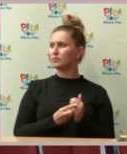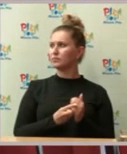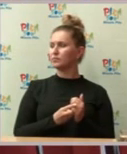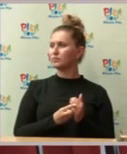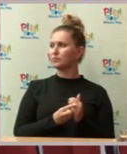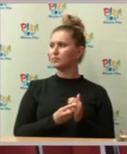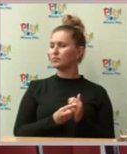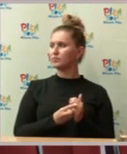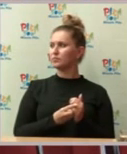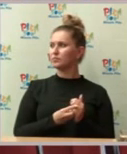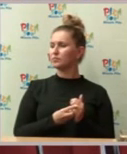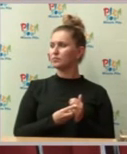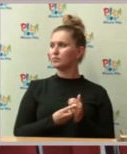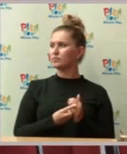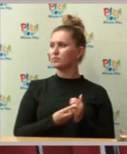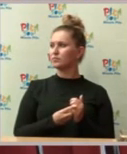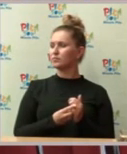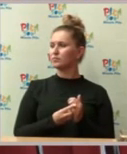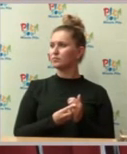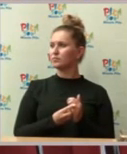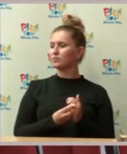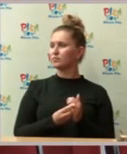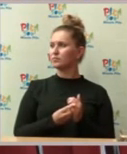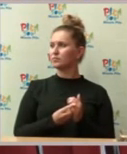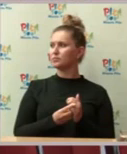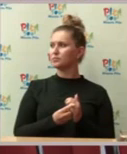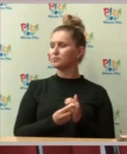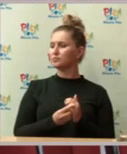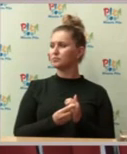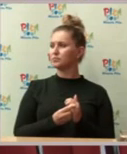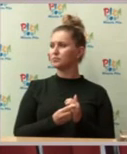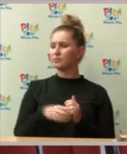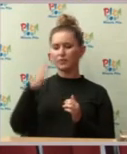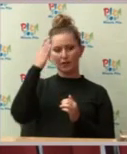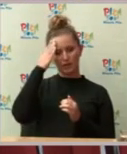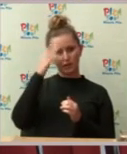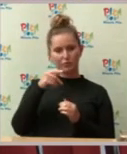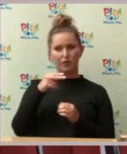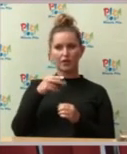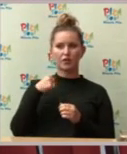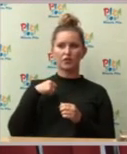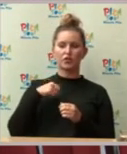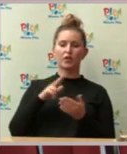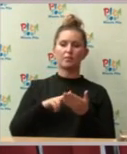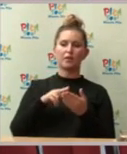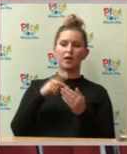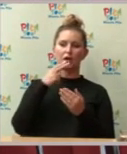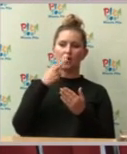rozpatrywania przez radcę prawnego w Urzędzie Miasta. Te sugestie zostały zgłoszone prezydentowi.